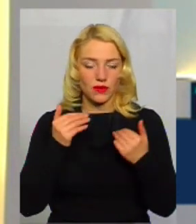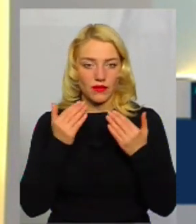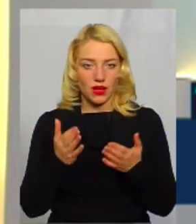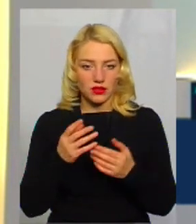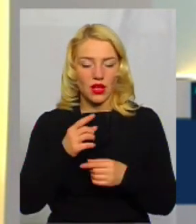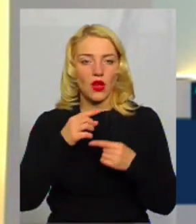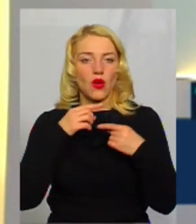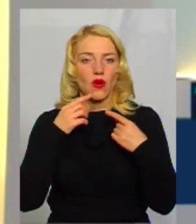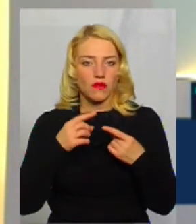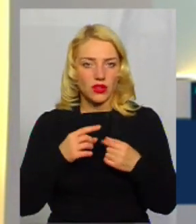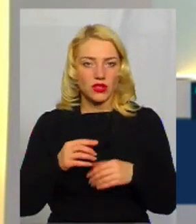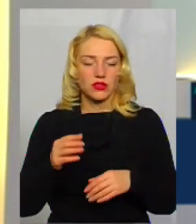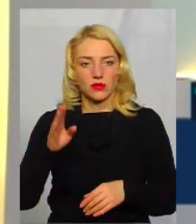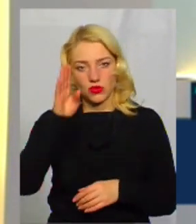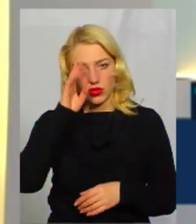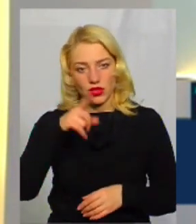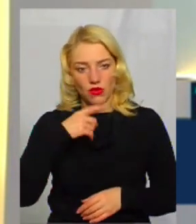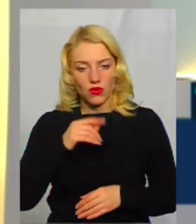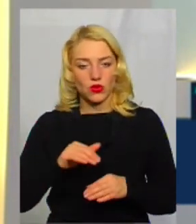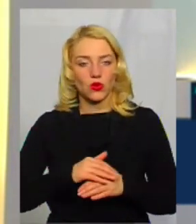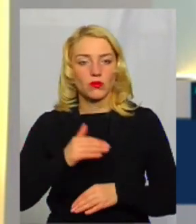Доброго вечора.